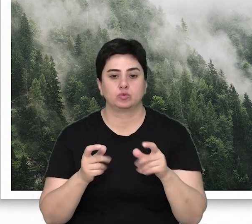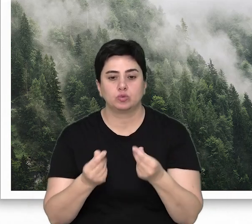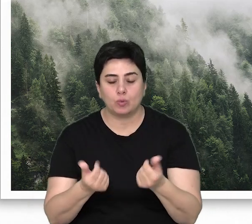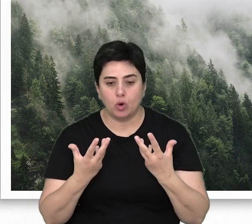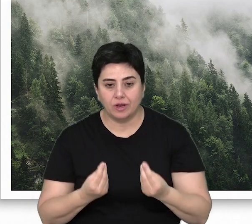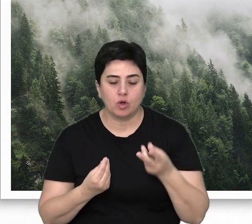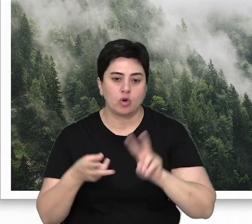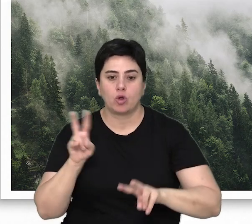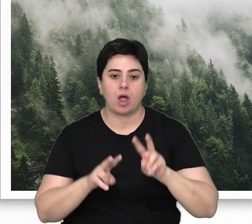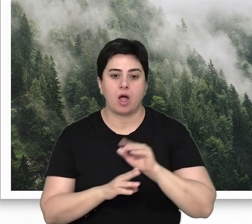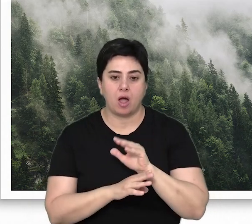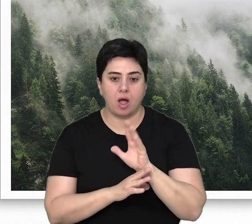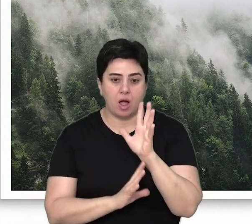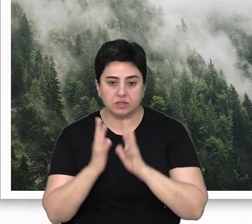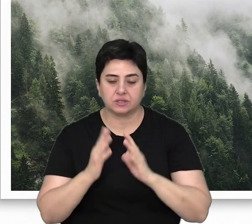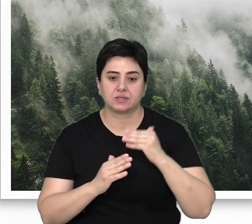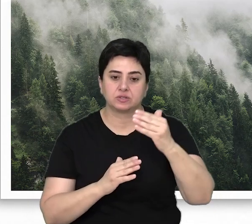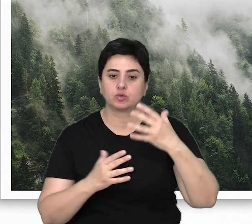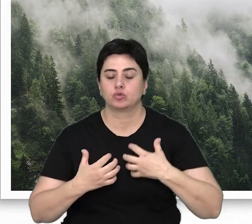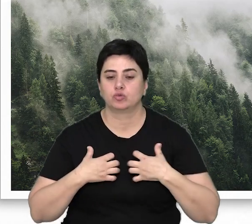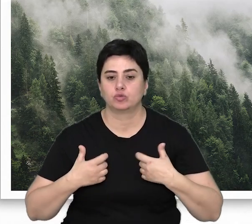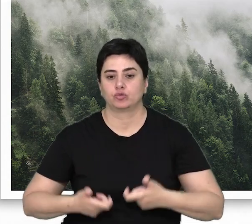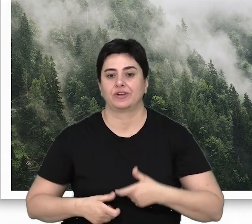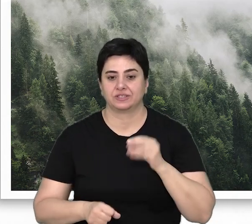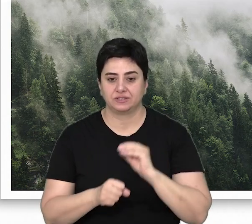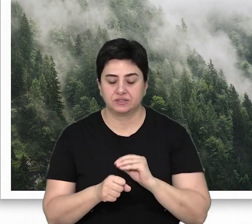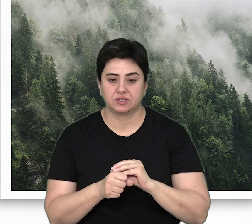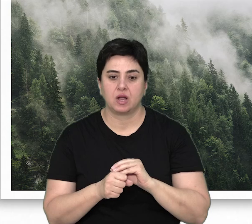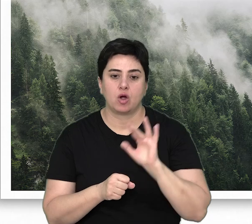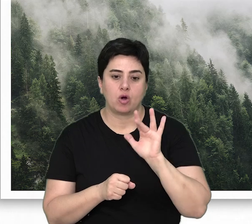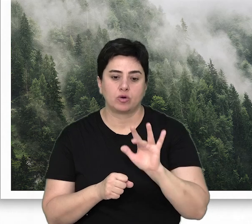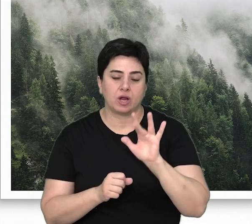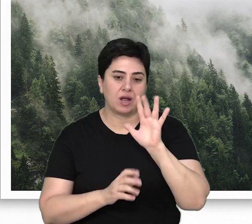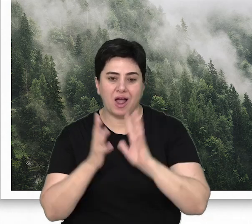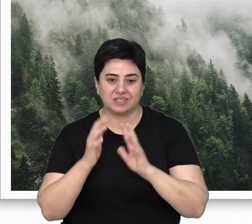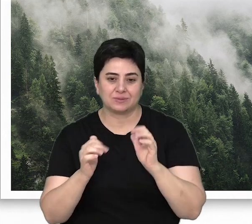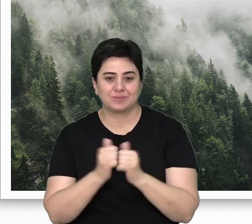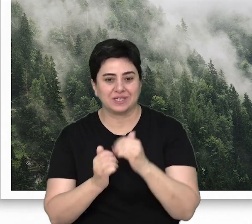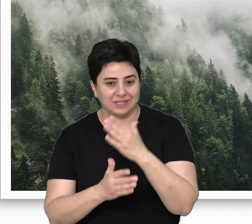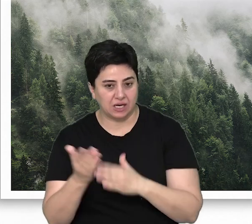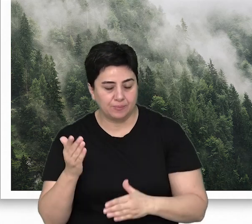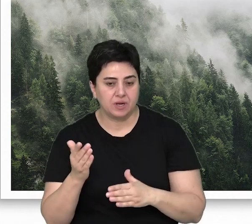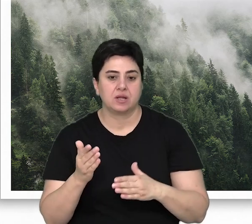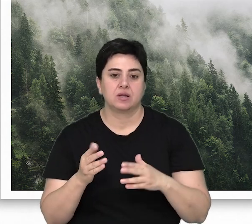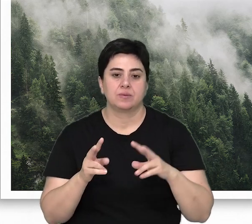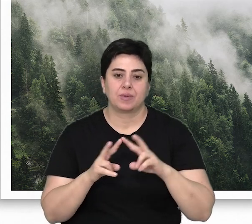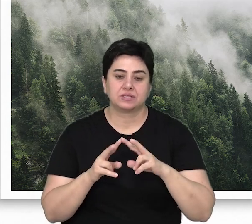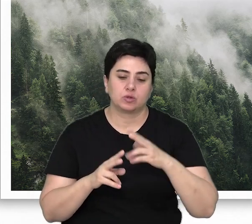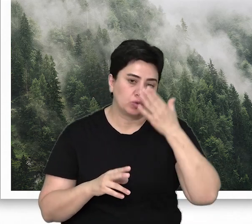kurumakta olan ya da ölü ağaçlar, geleceğe güvence altına almak için orta yaşlı ağaçların bir kısmı,